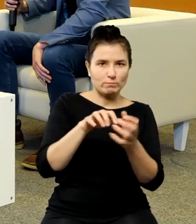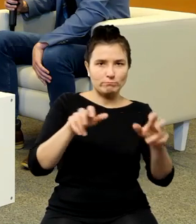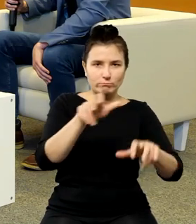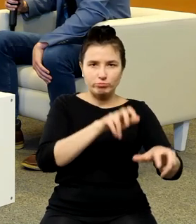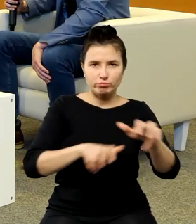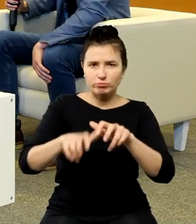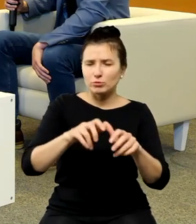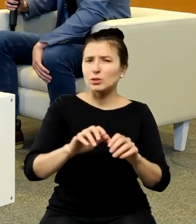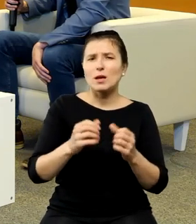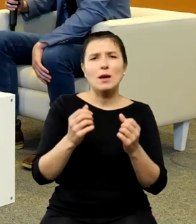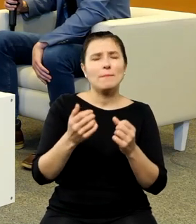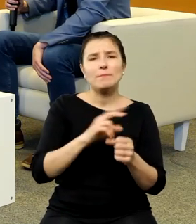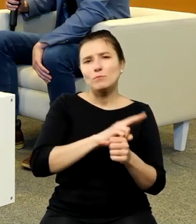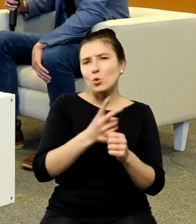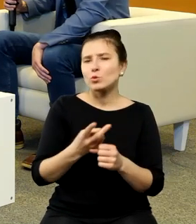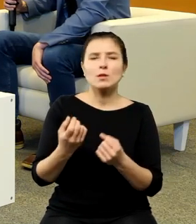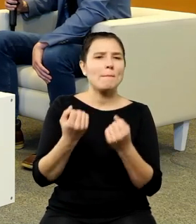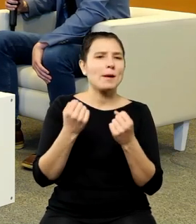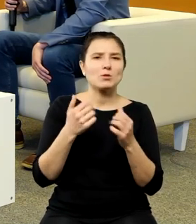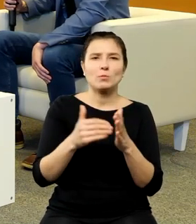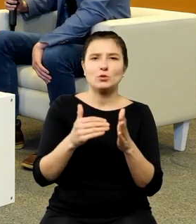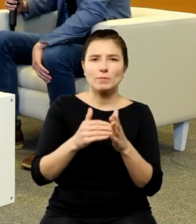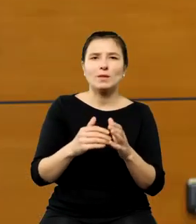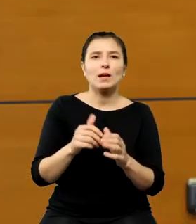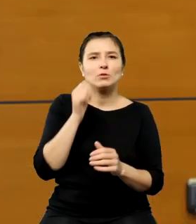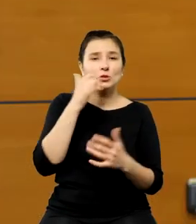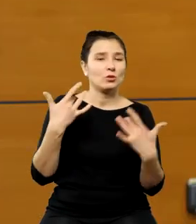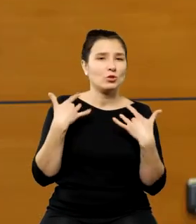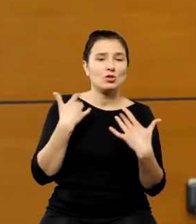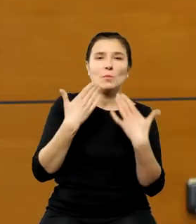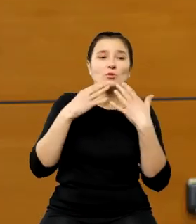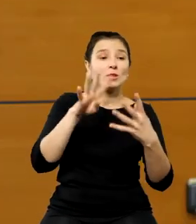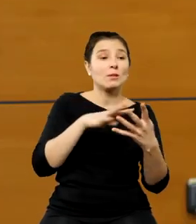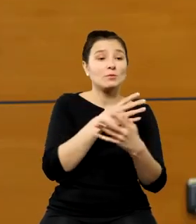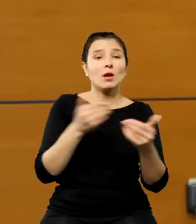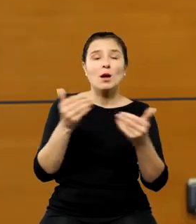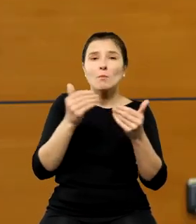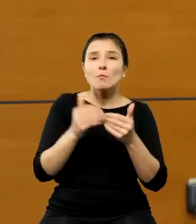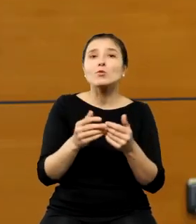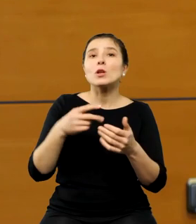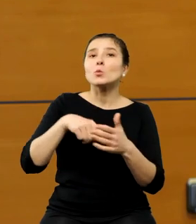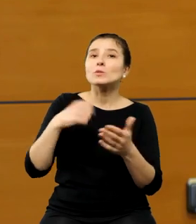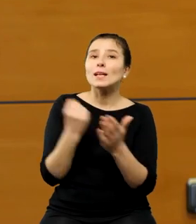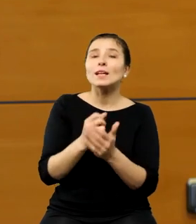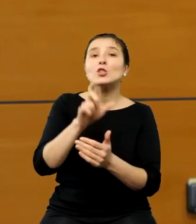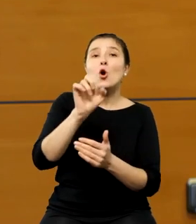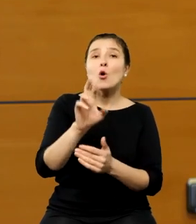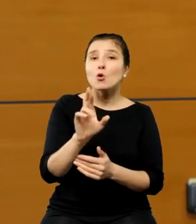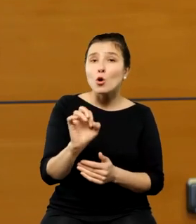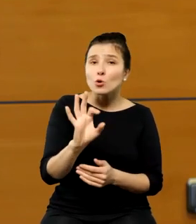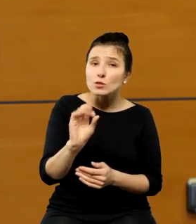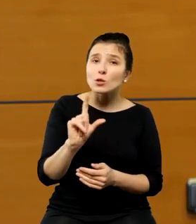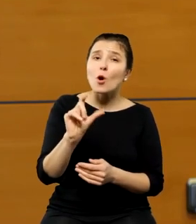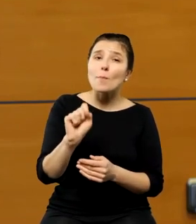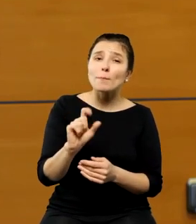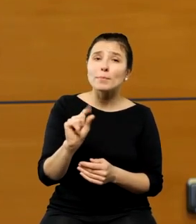życiu, a więc na tablice pozwalające stawiać horoskopy, pozwalające lekarzom wyznaczać moment najlepszego